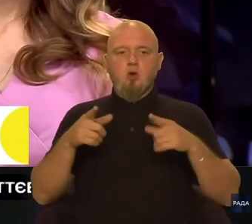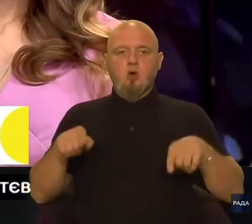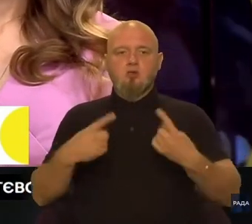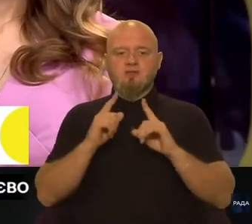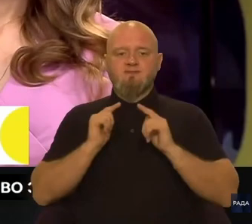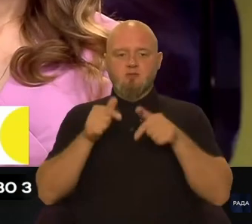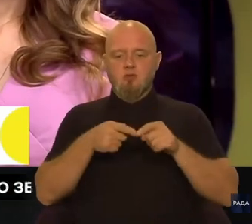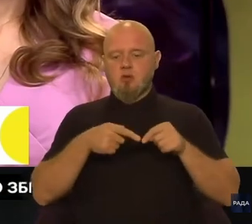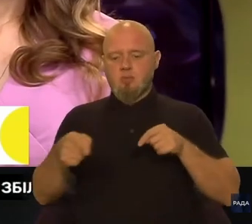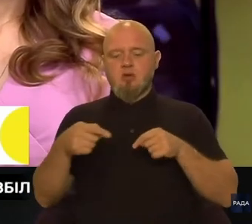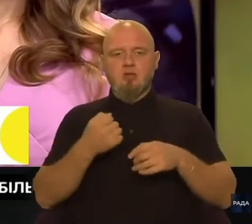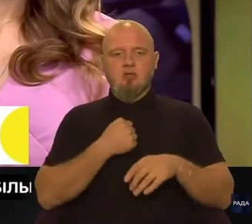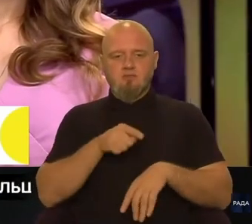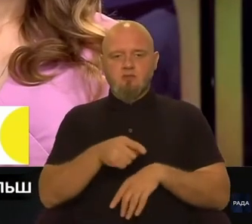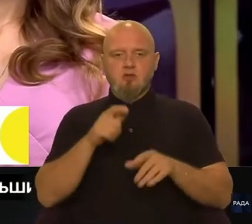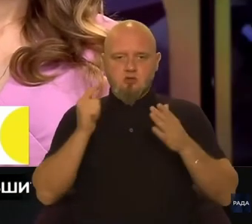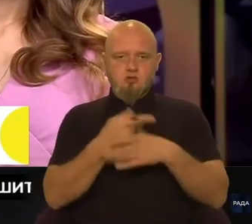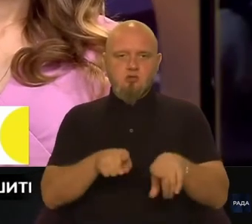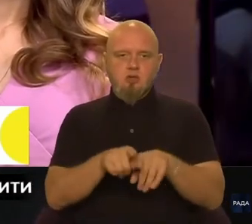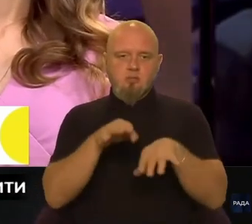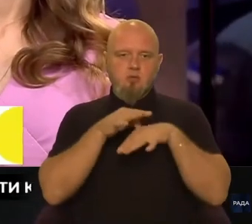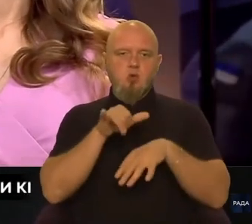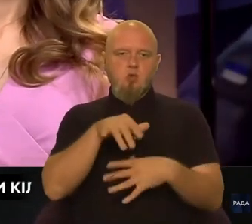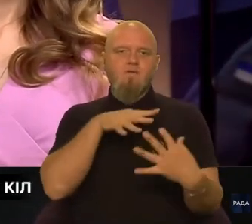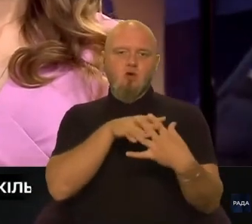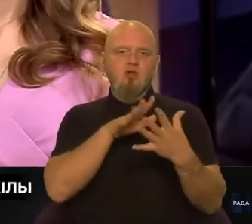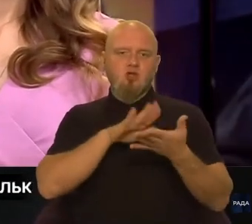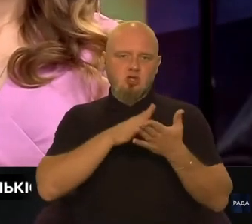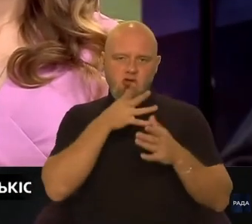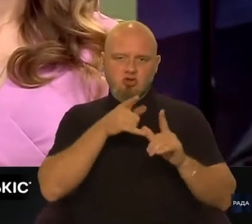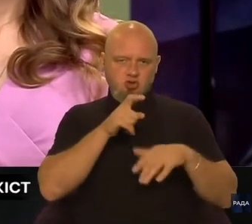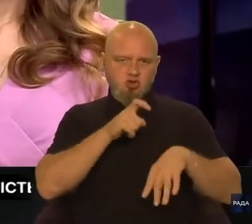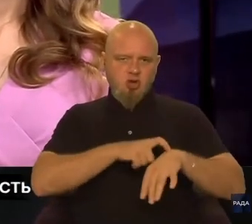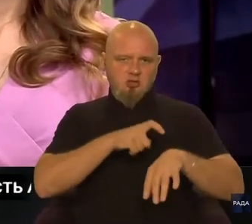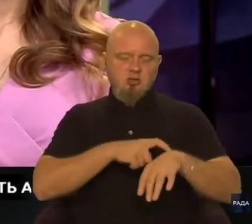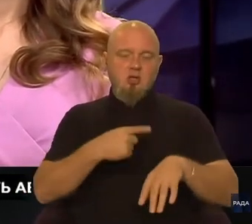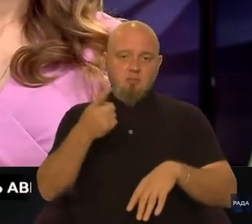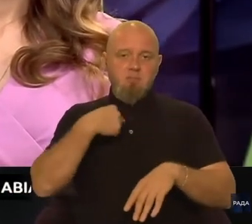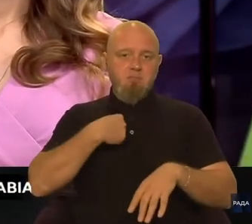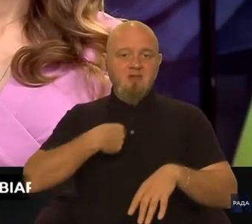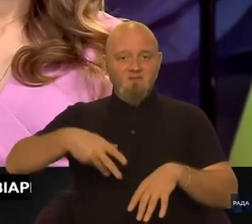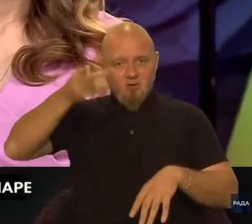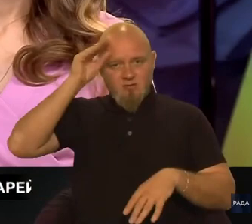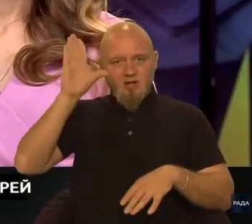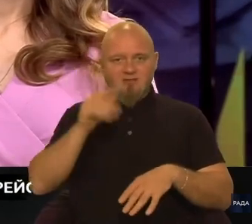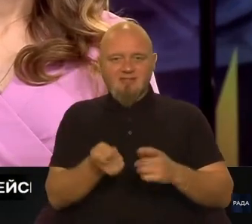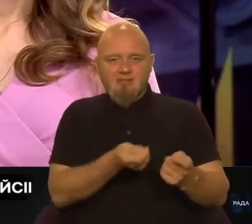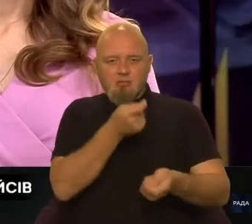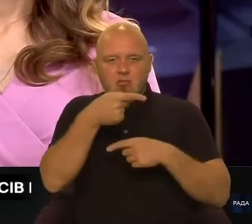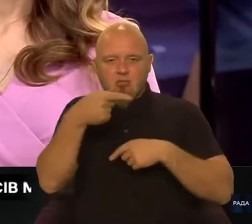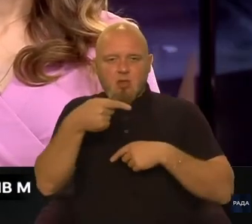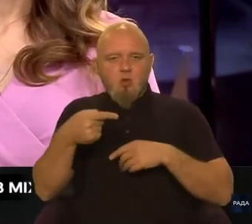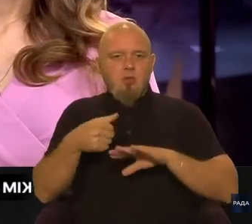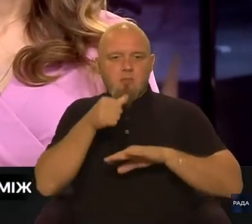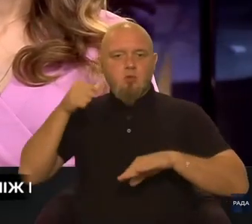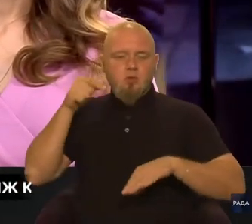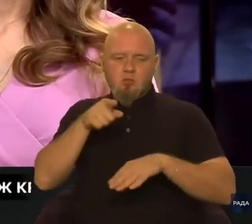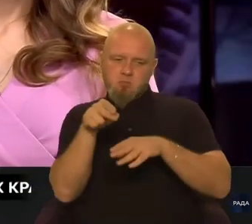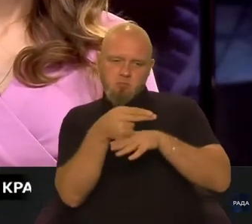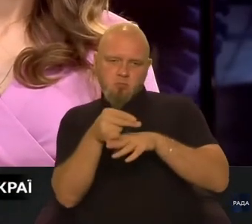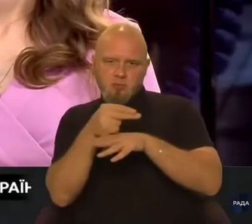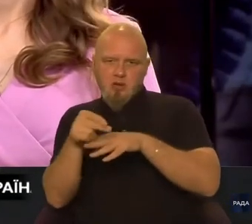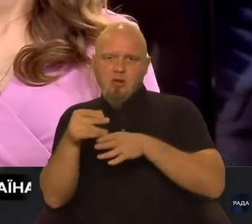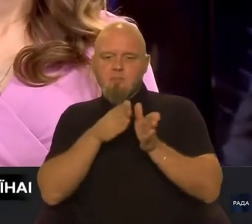кампанії, на жаль, вона знову ж таки проходить у воєнний час, але ми врахували всі недоліки минулого року, її воправили,